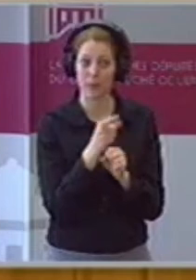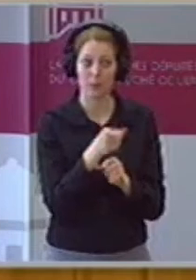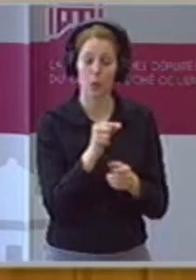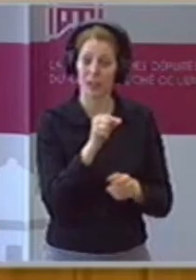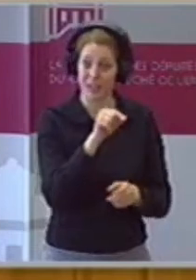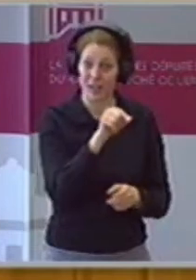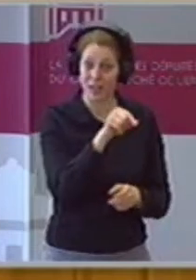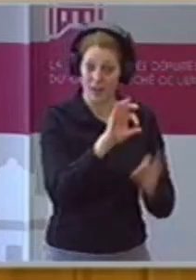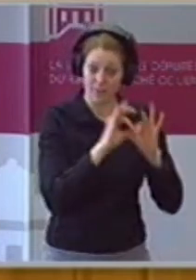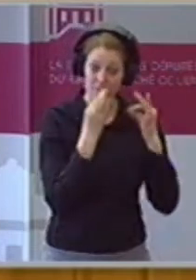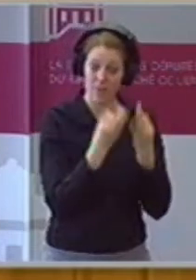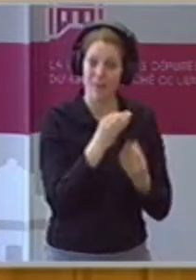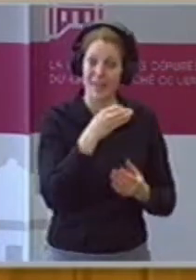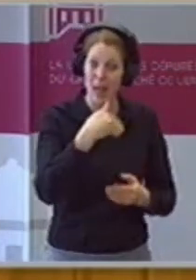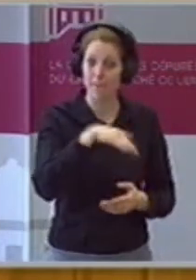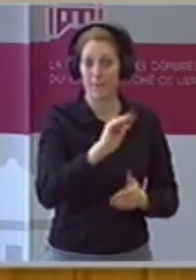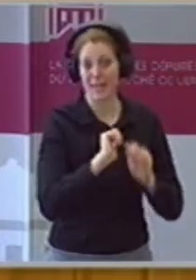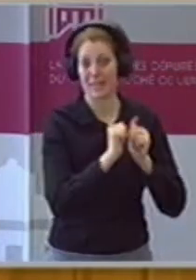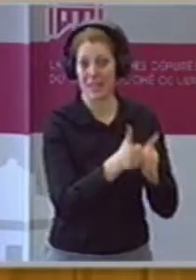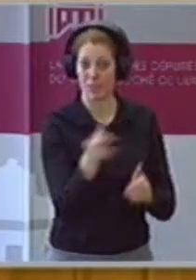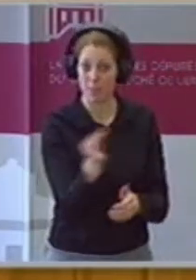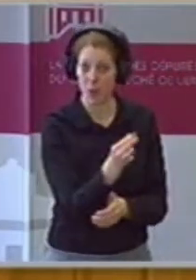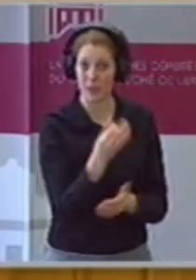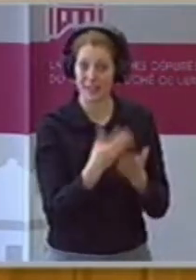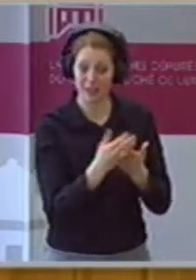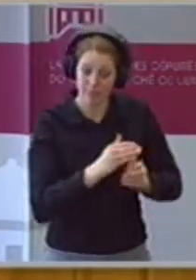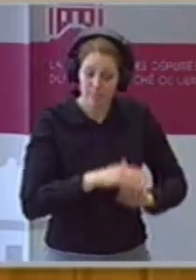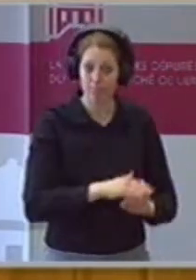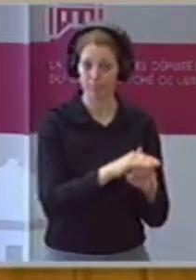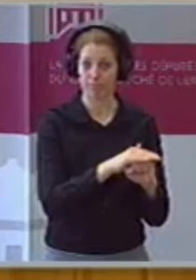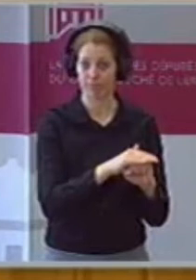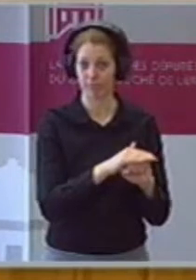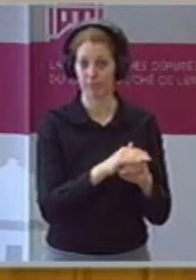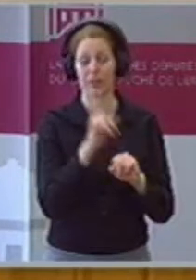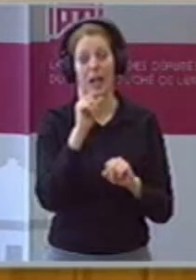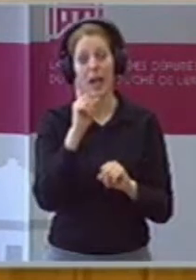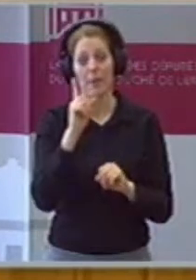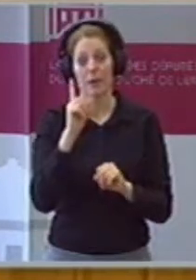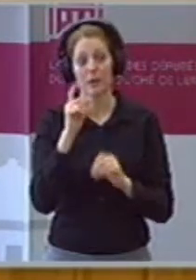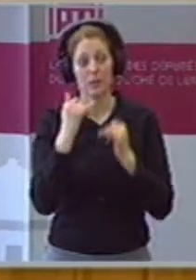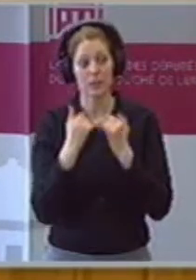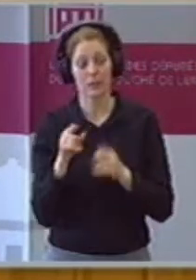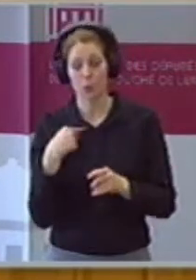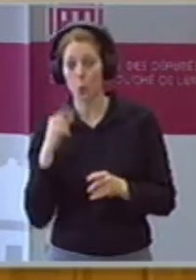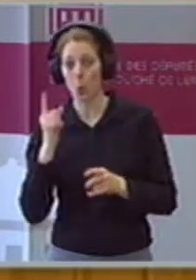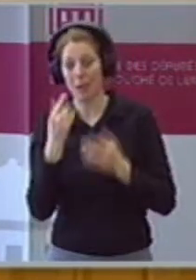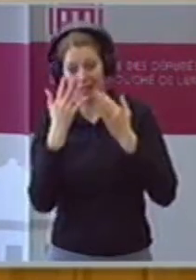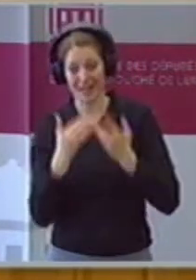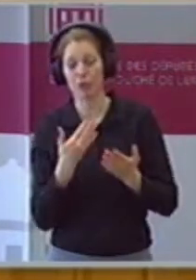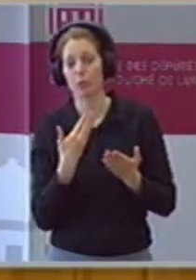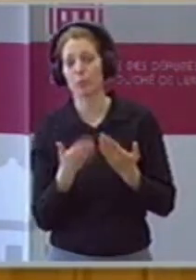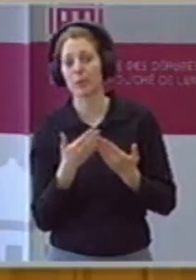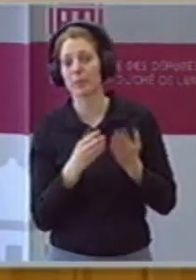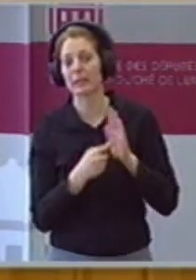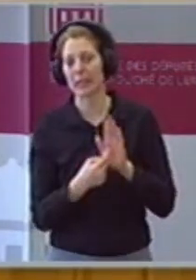Wir lassen uns mal schauen, wo es alles so gut geht. Ich meine, dass wir uns den letzten in den Niederlanden, die